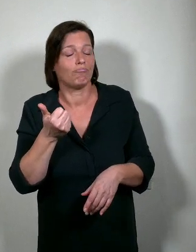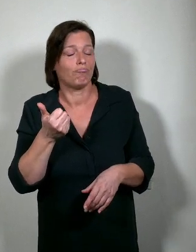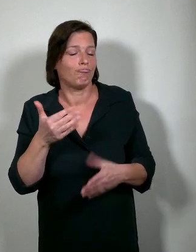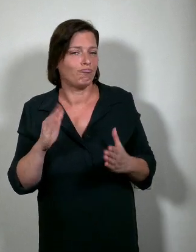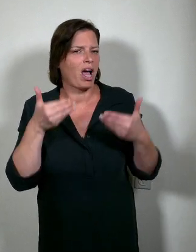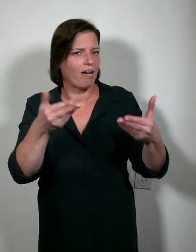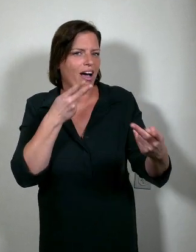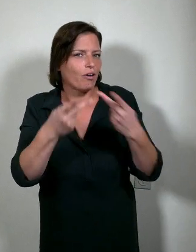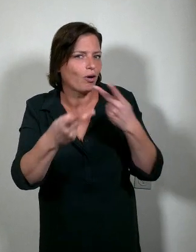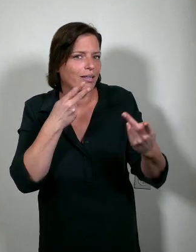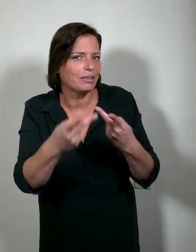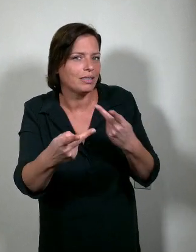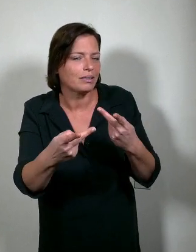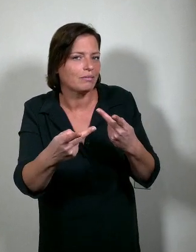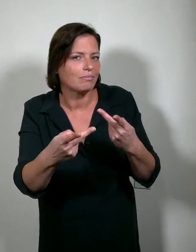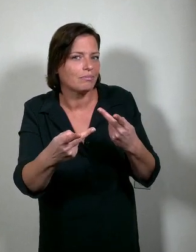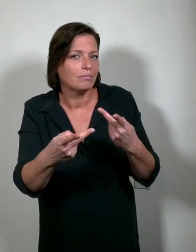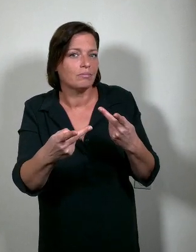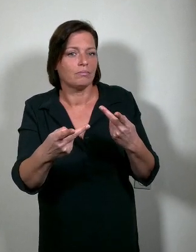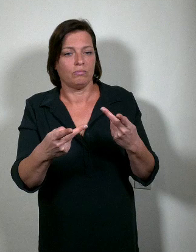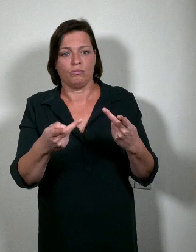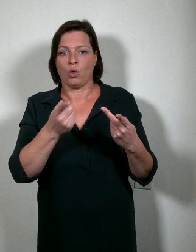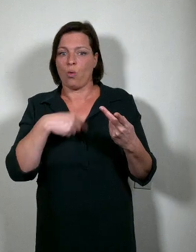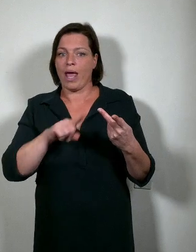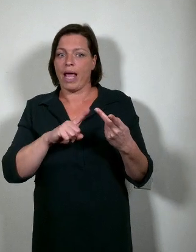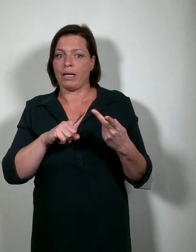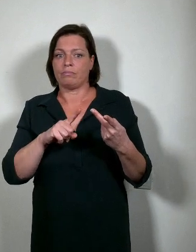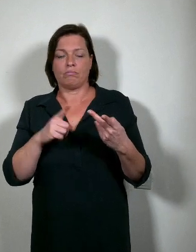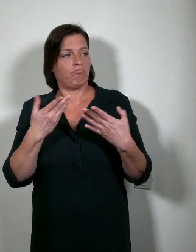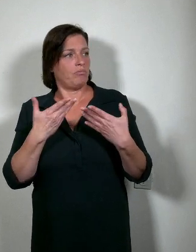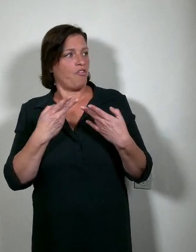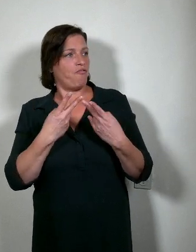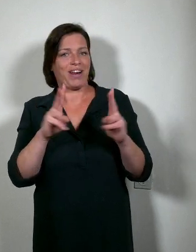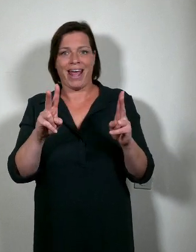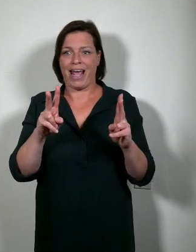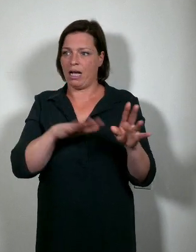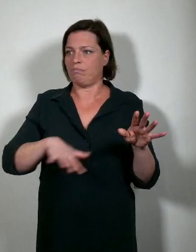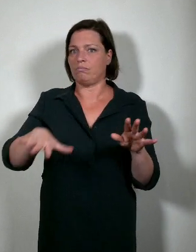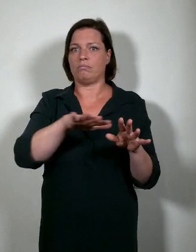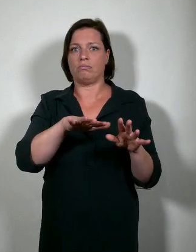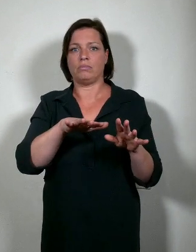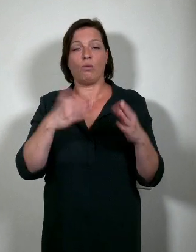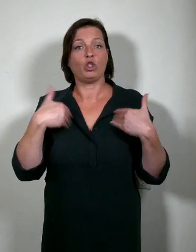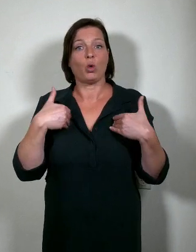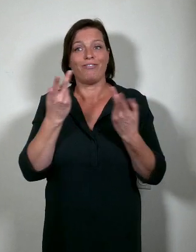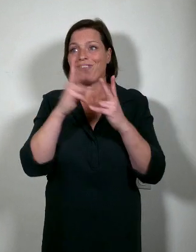uit de hoek te komen. We zijn een vrijhaven. Een vrijhaven voor vrijdenkers en